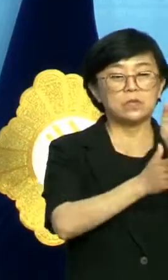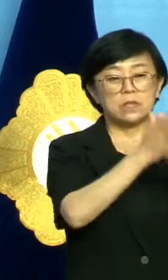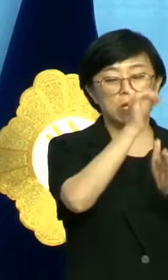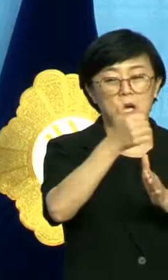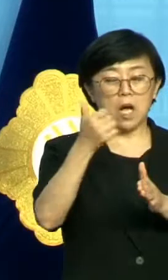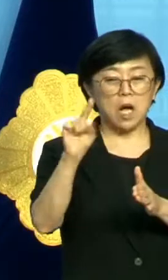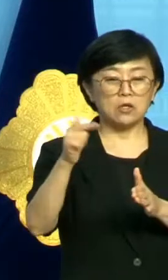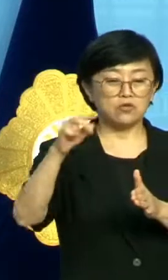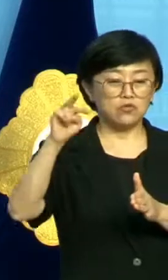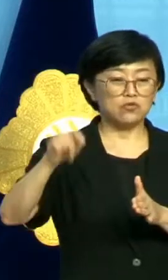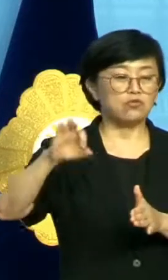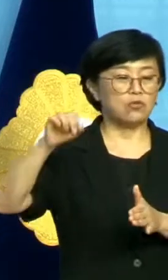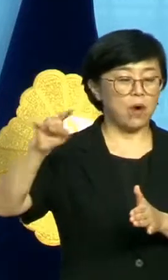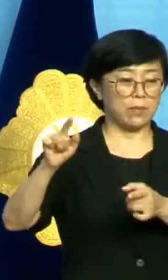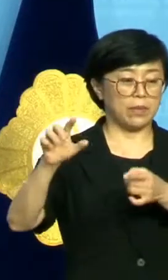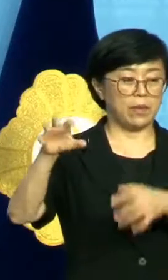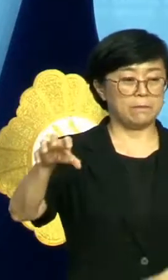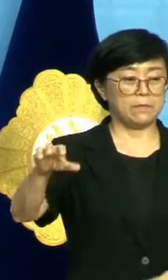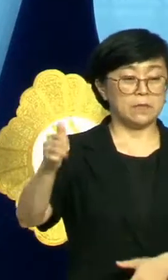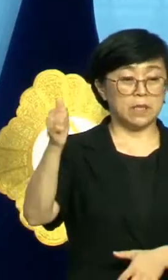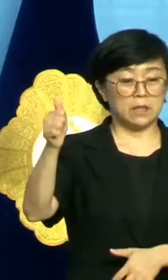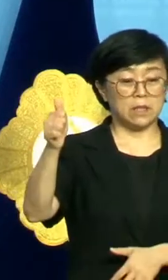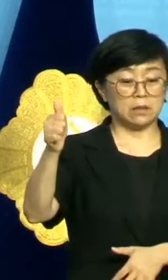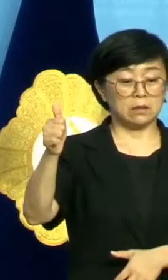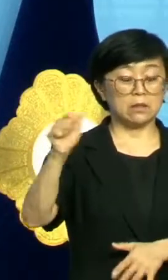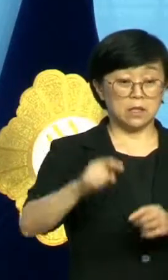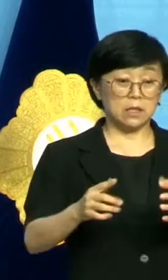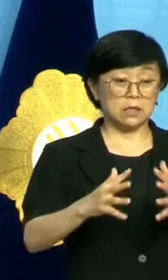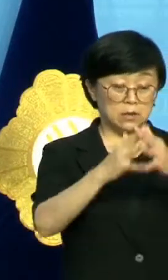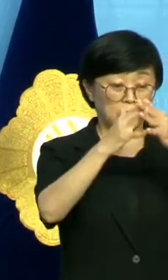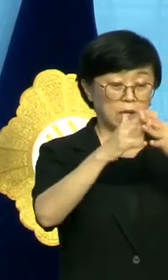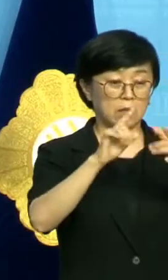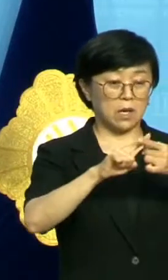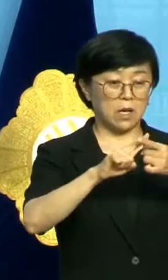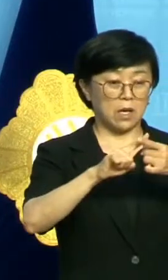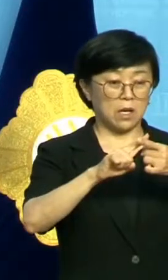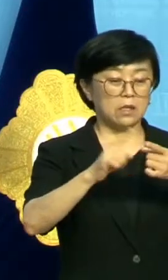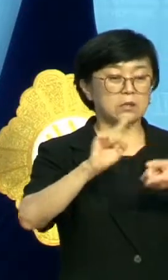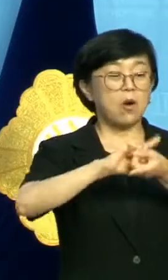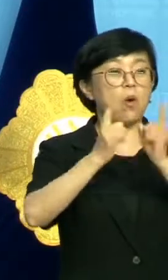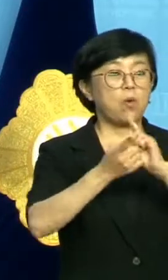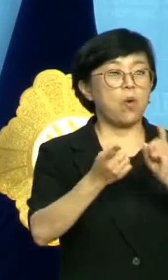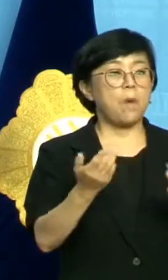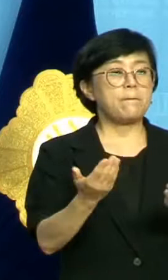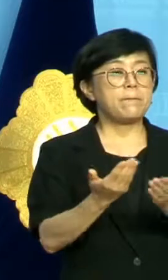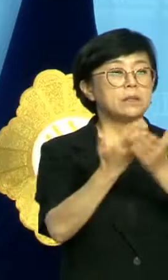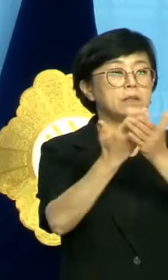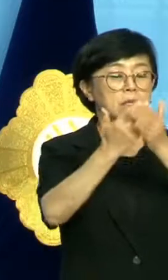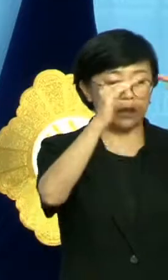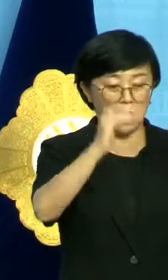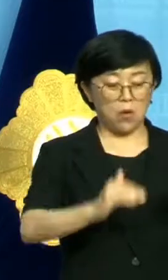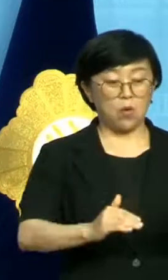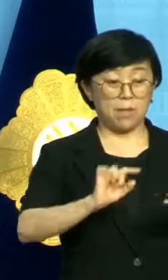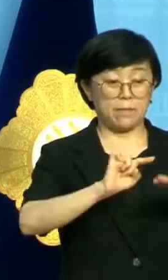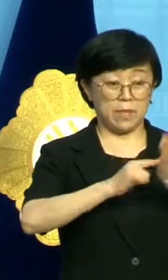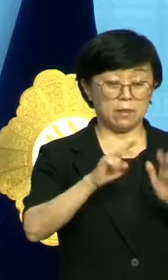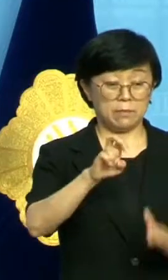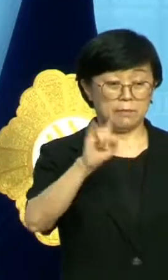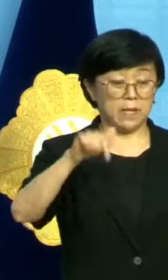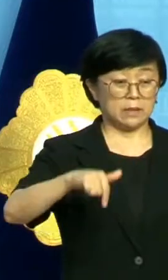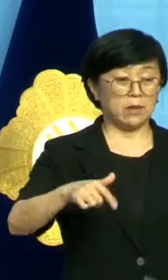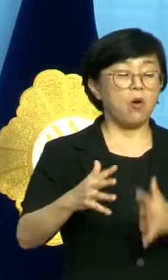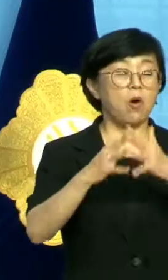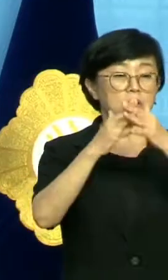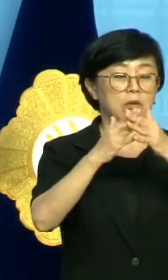한국수력원자력사장은 맥스터 증설에 따른 두 기관의 상생발전 내용을 발표하며 맥스터 건설에